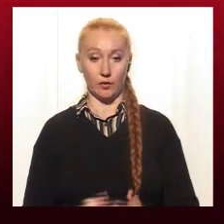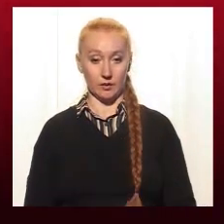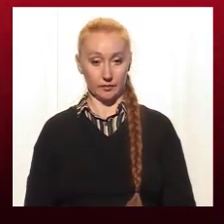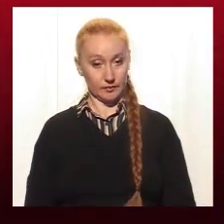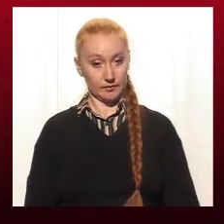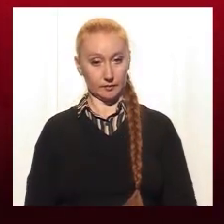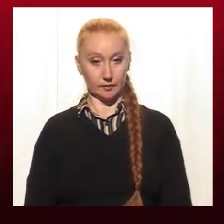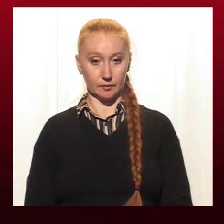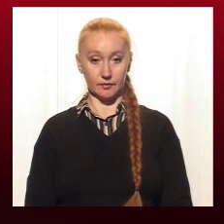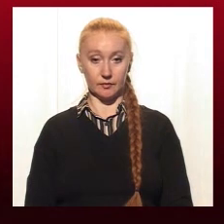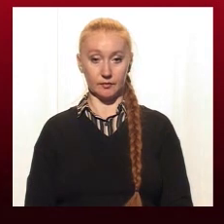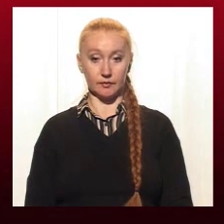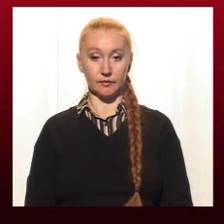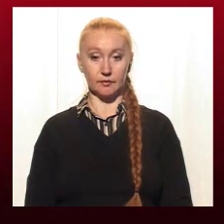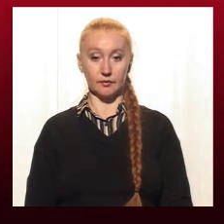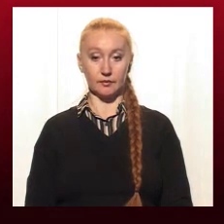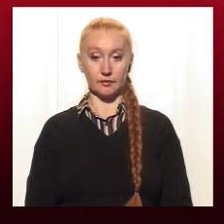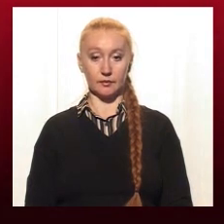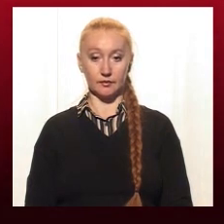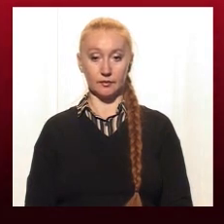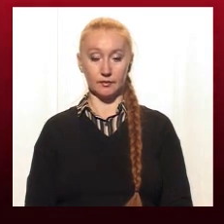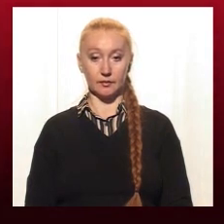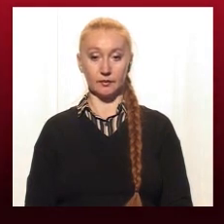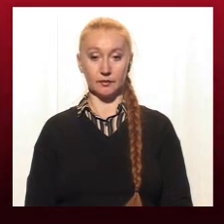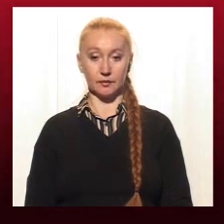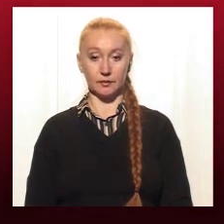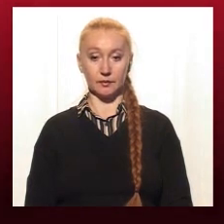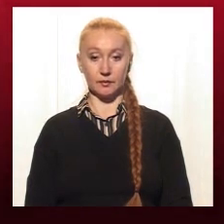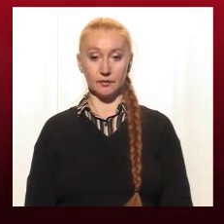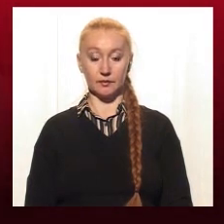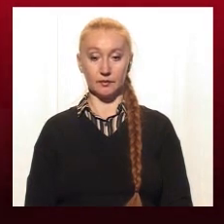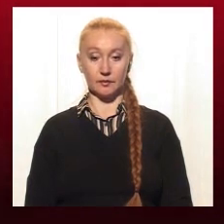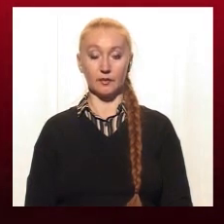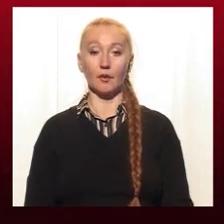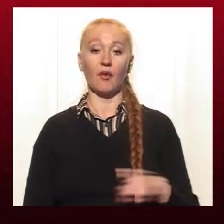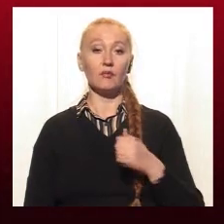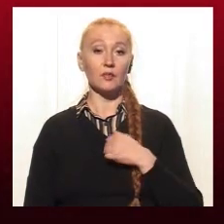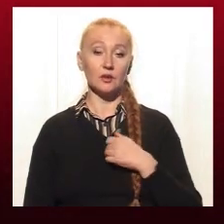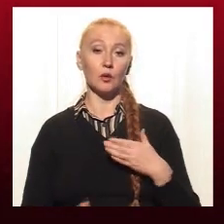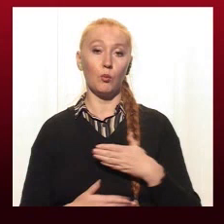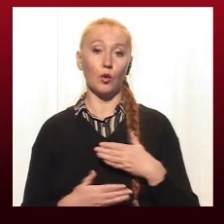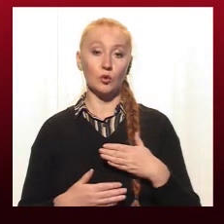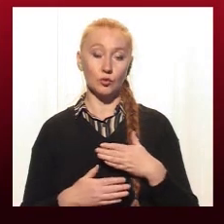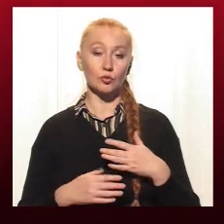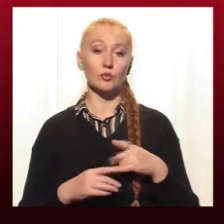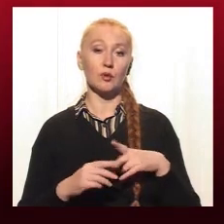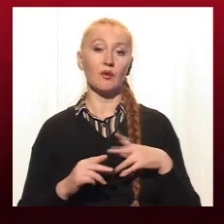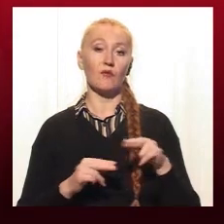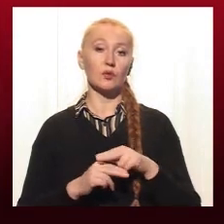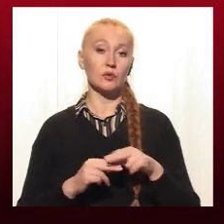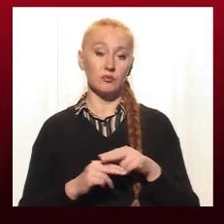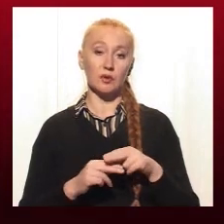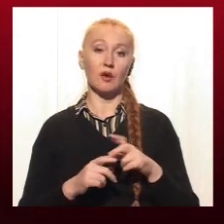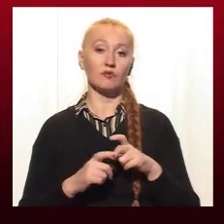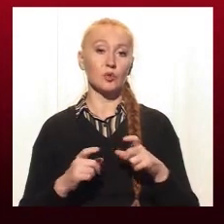На жаль, статевому вихованню на сьогодні уділяється дуже мало часу в школах.